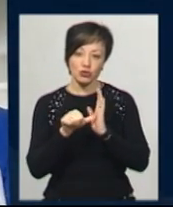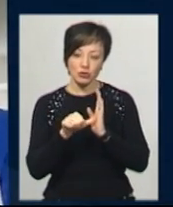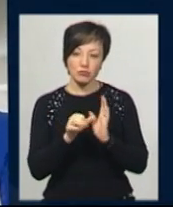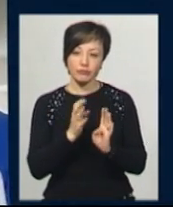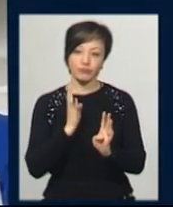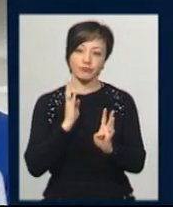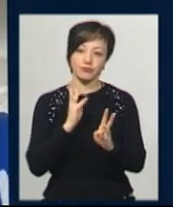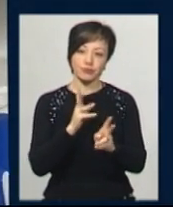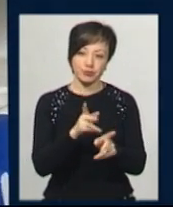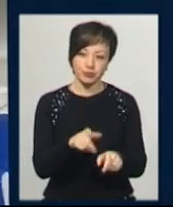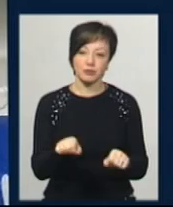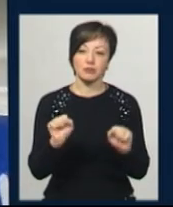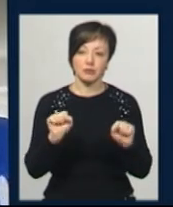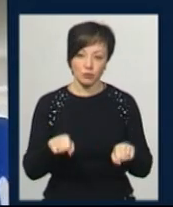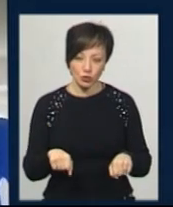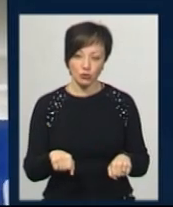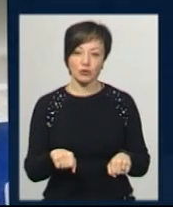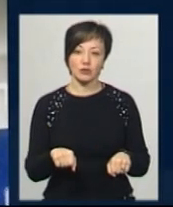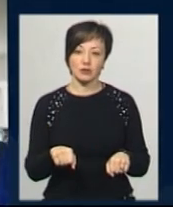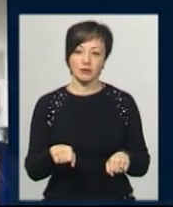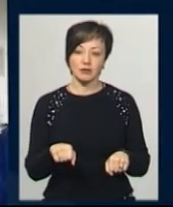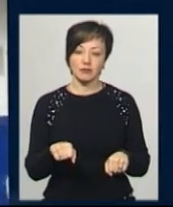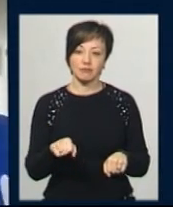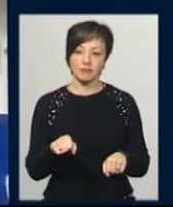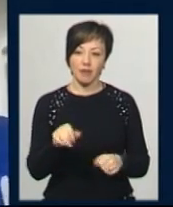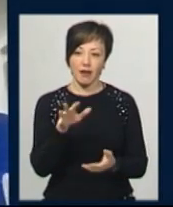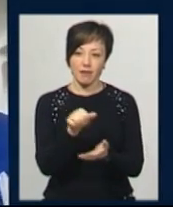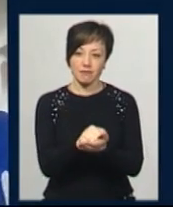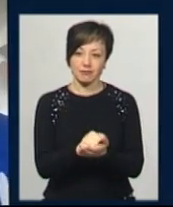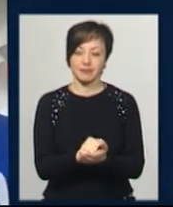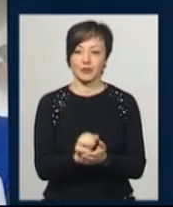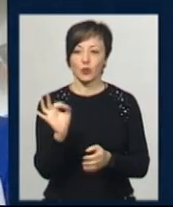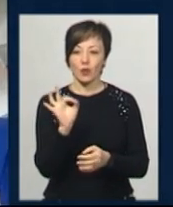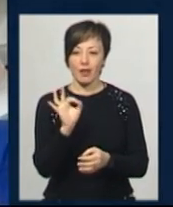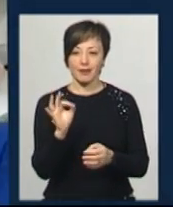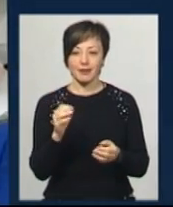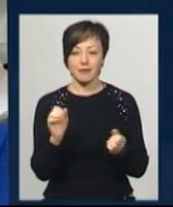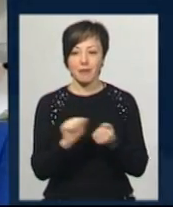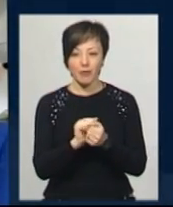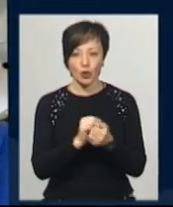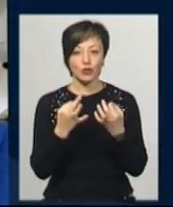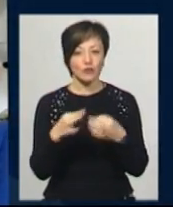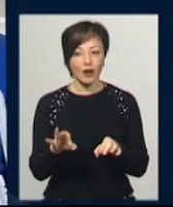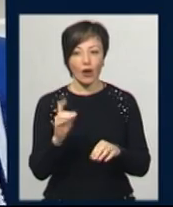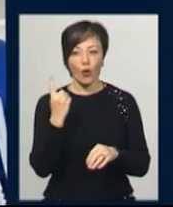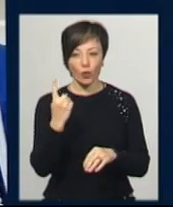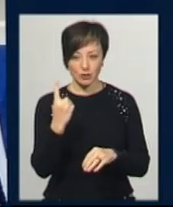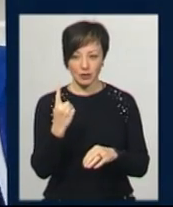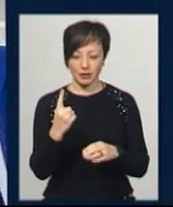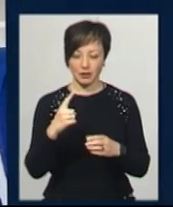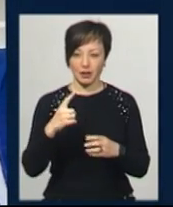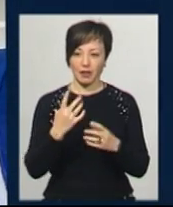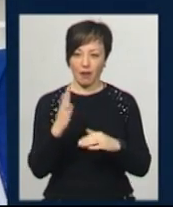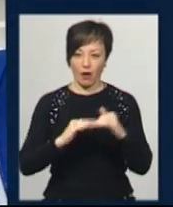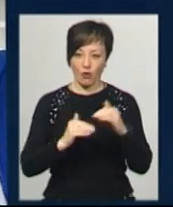тоді ти можеш здобути туалетний папір. А так, і дозволяють лише один на руки. Під час